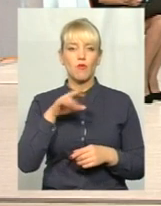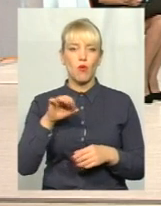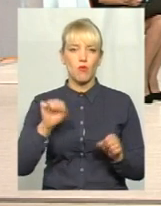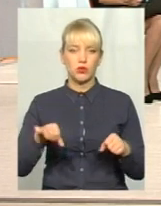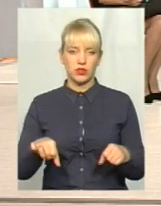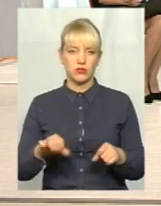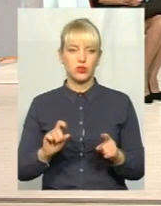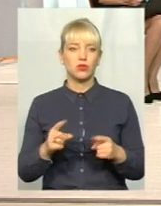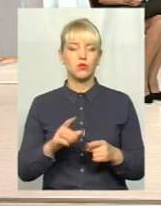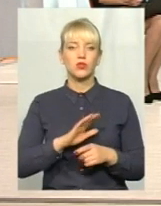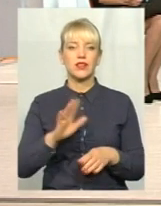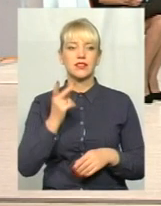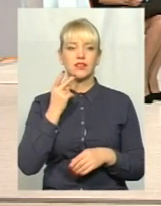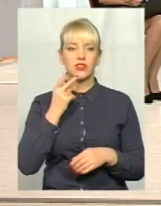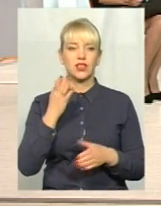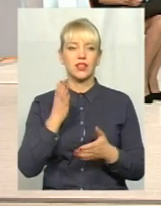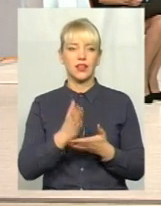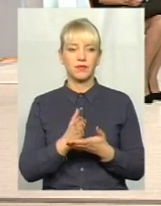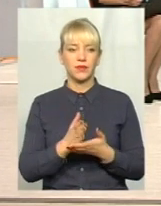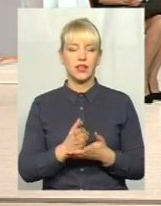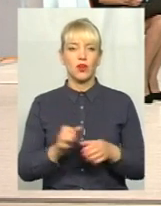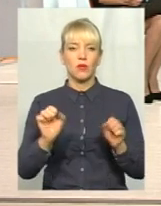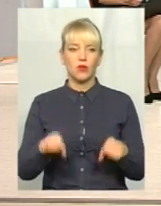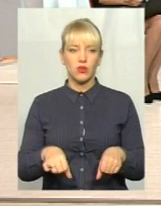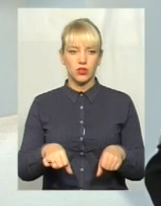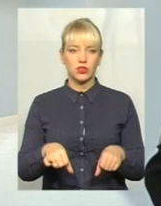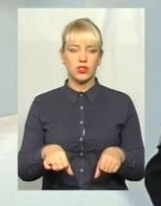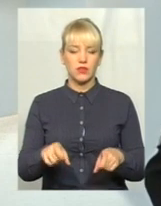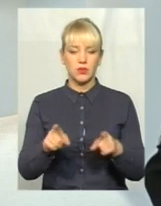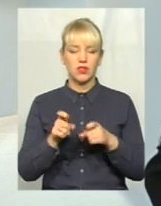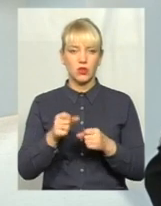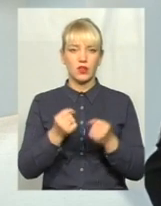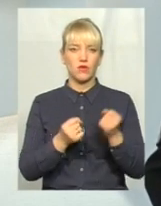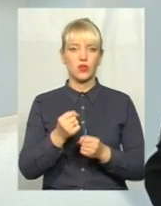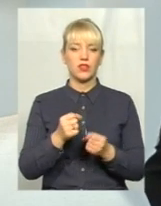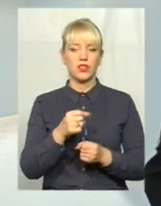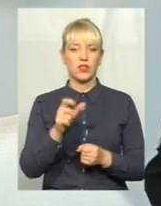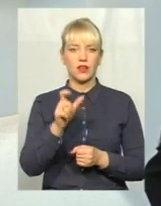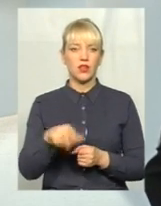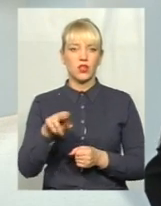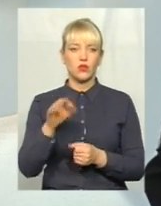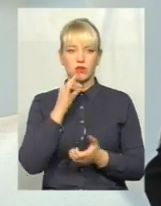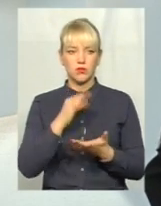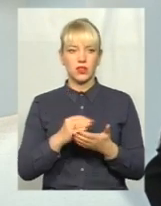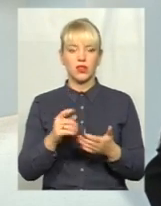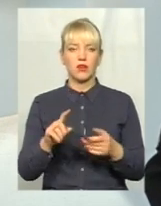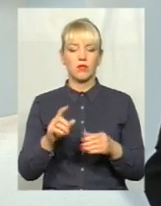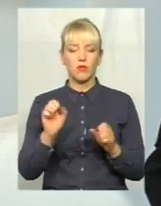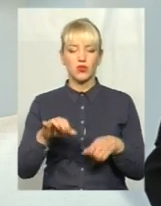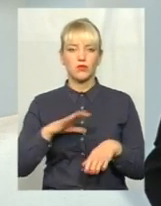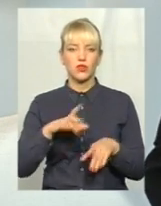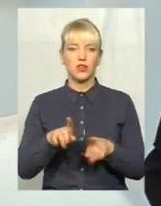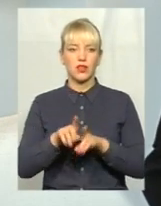тому що не завжди є можливість притягнути водія до відповідальності, тому що може бути такий випадок, коли